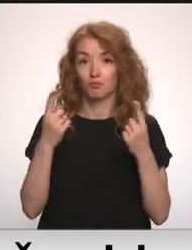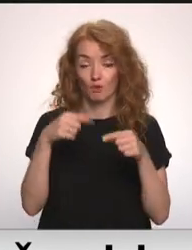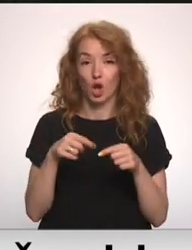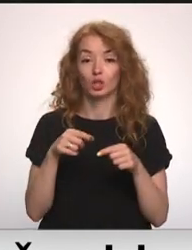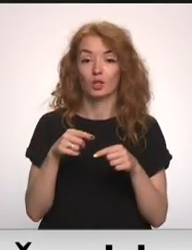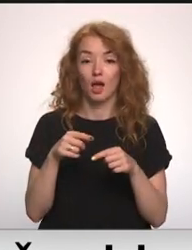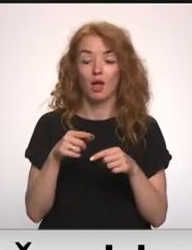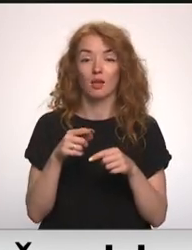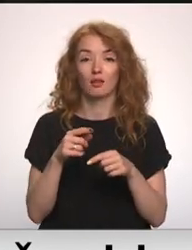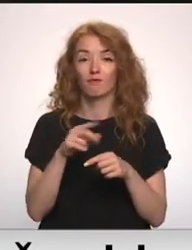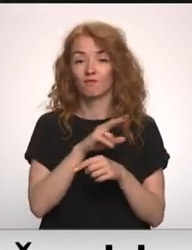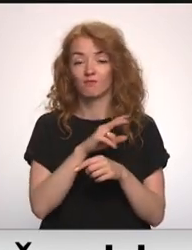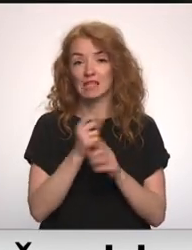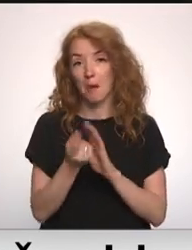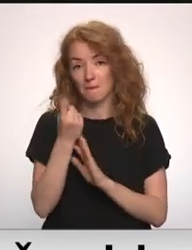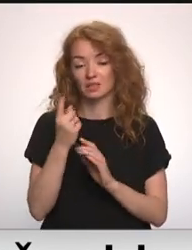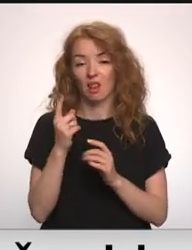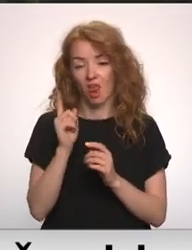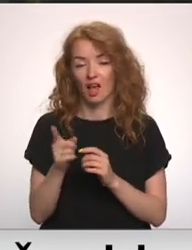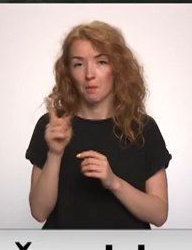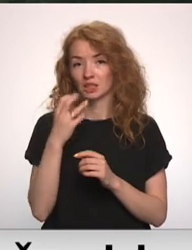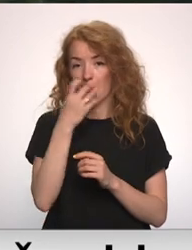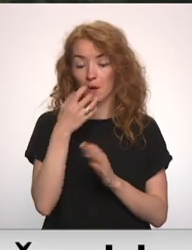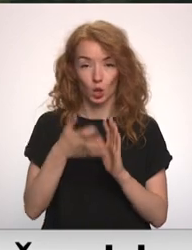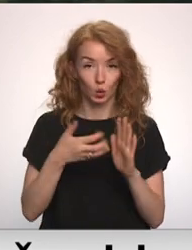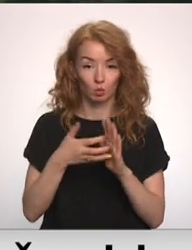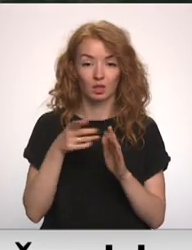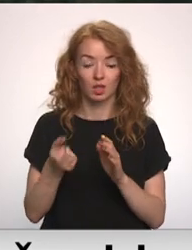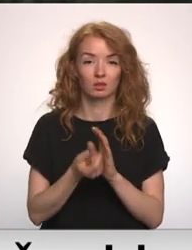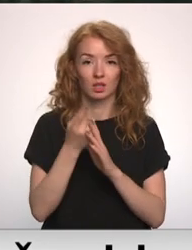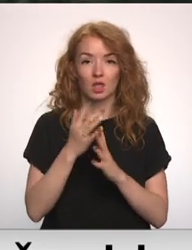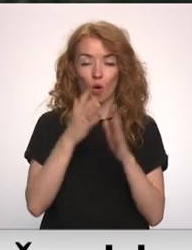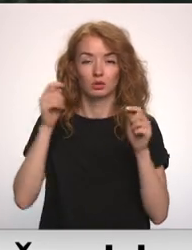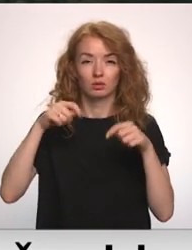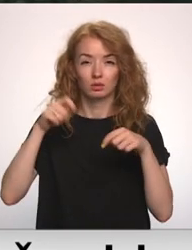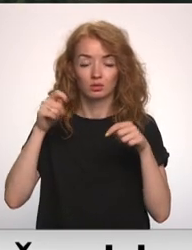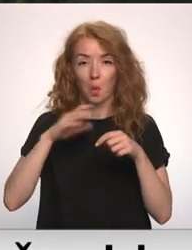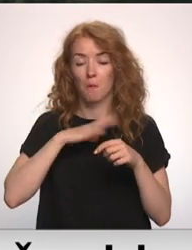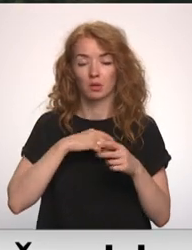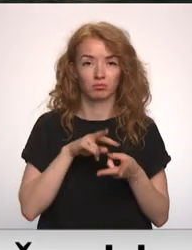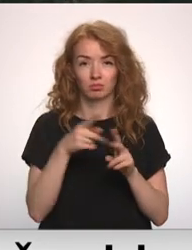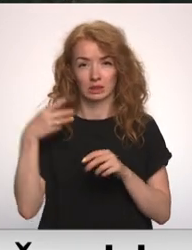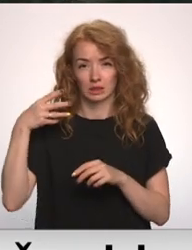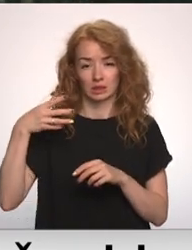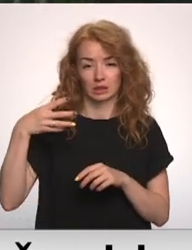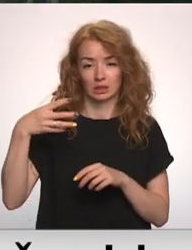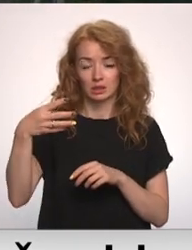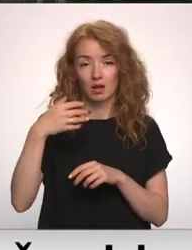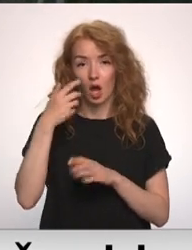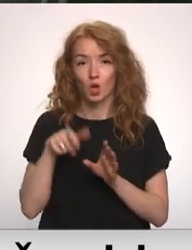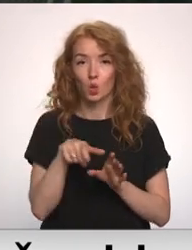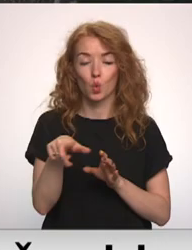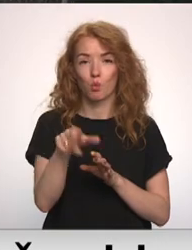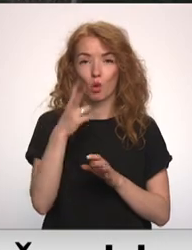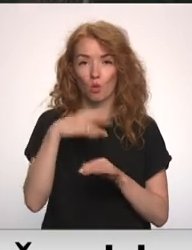brīdi kā attīcamākais iemesls tiek minēts skābekļa trūkums. Tas radies intensīvo lietus gāžu un tām sekojošās tveicas rezultātā, kad upē